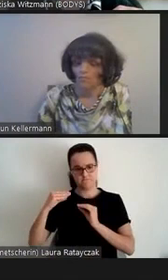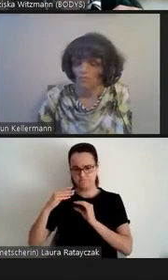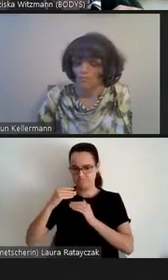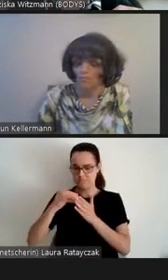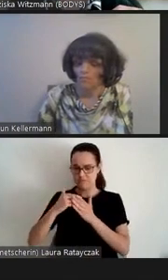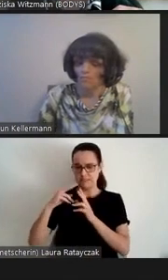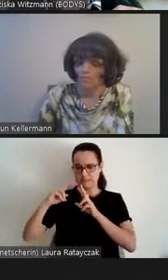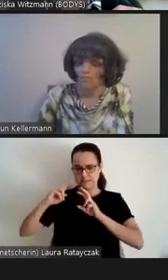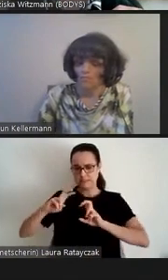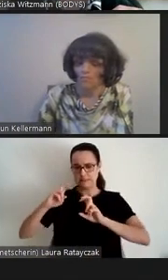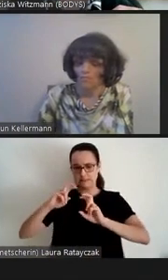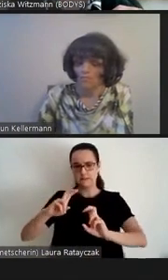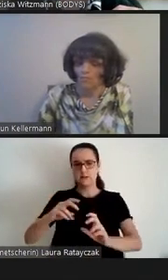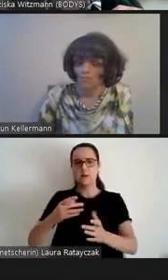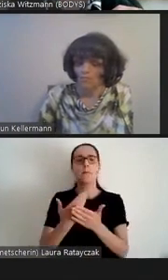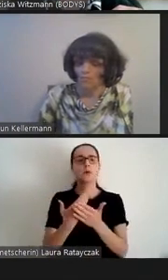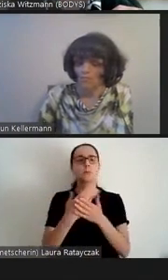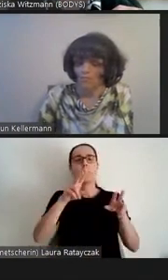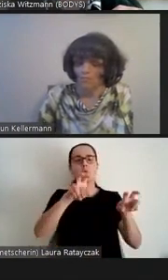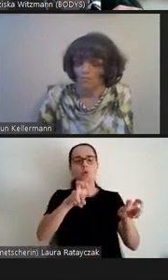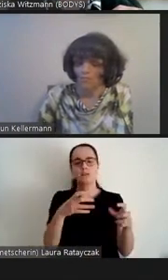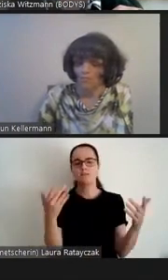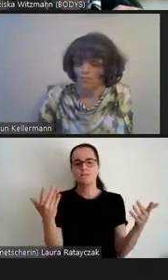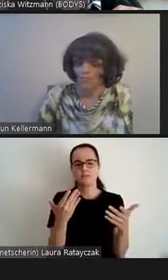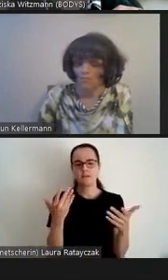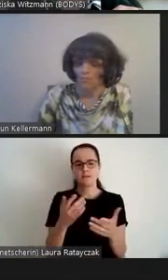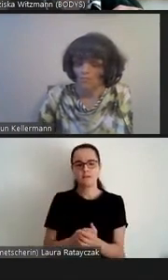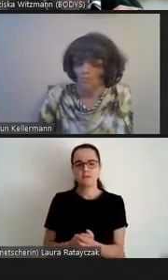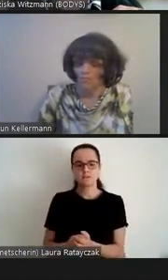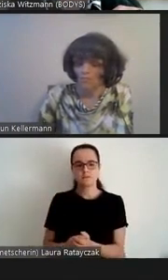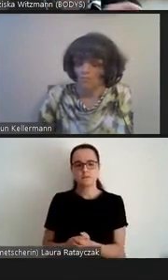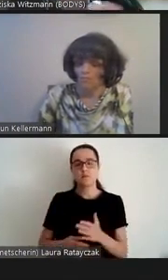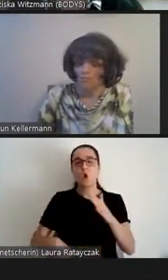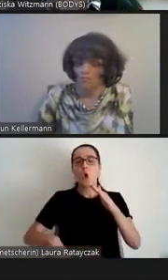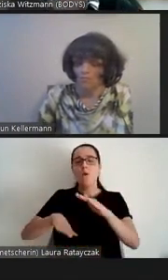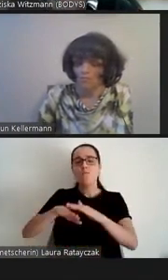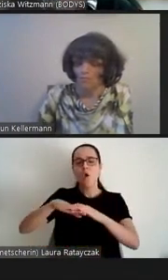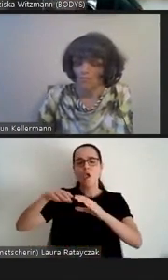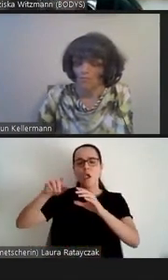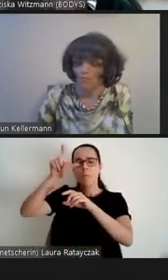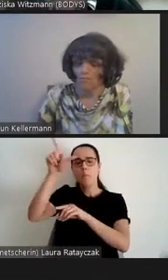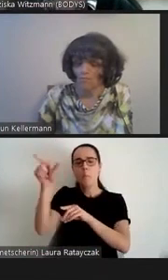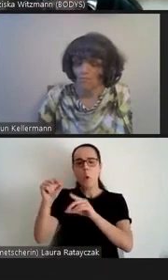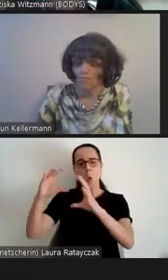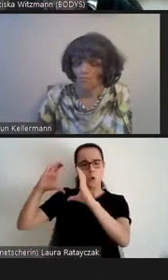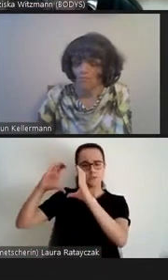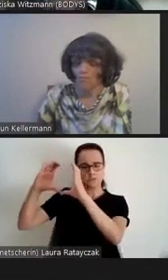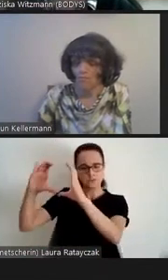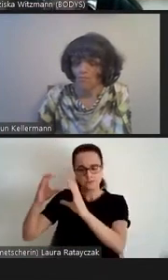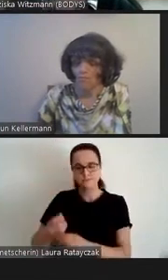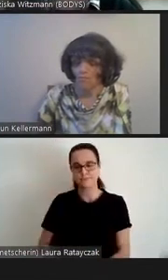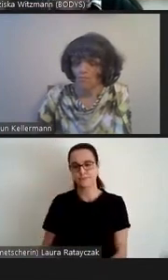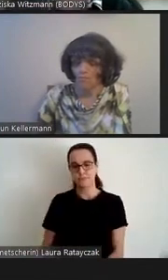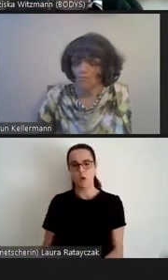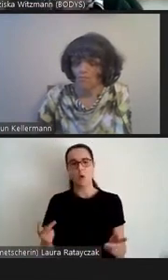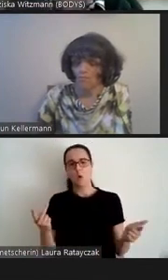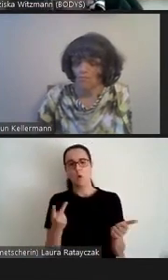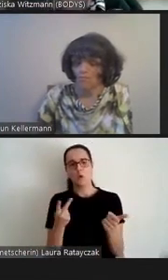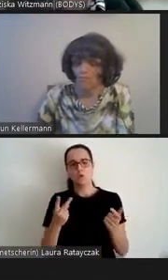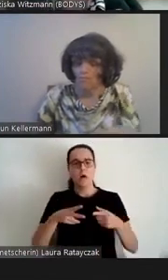Ein Motiv wäre zum Beispiel der Vollmond oder ein Motiv wäre so etwas wie